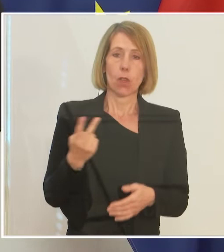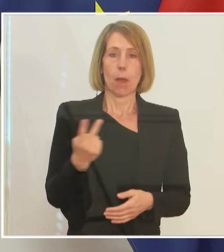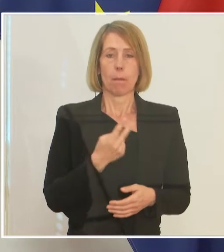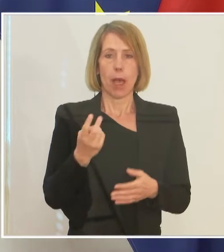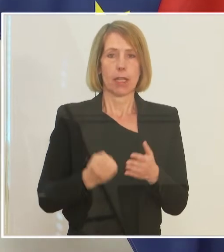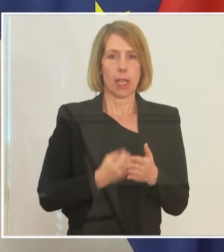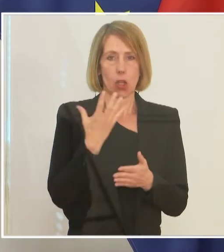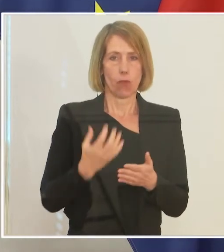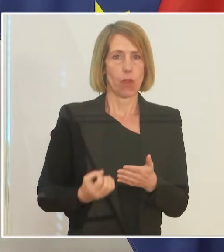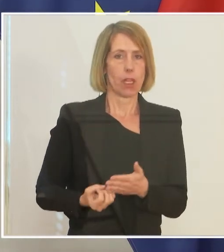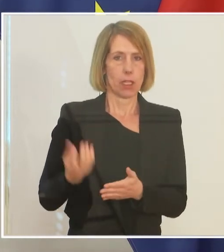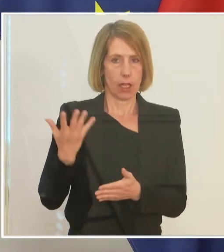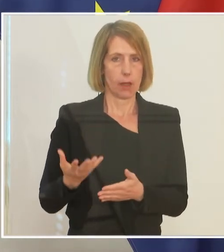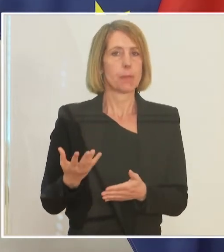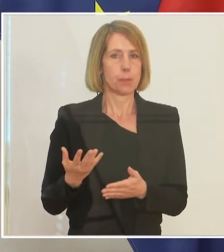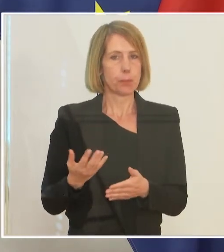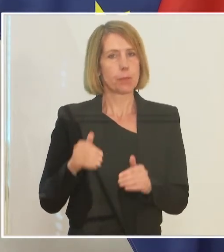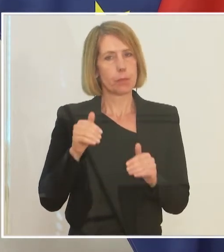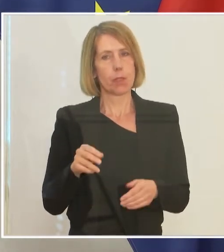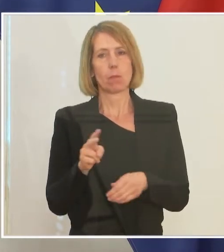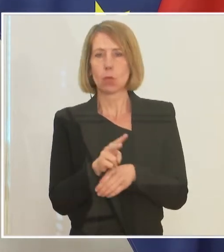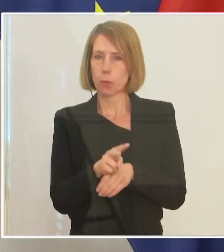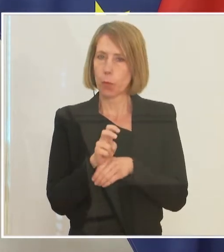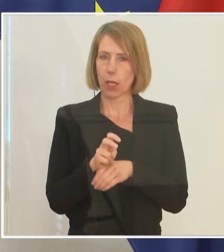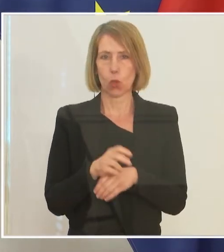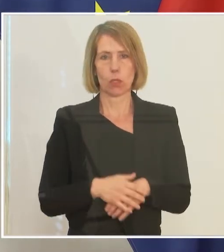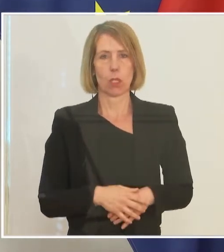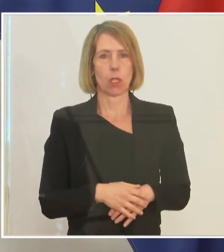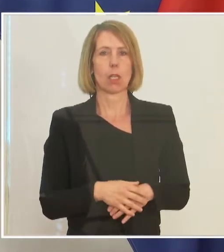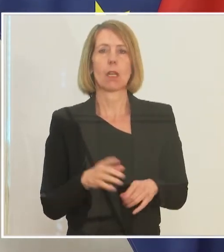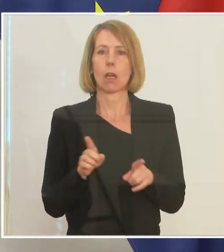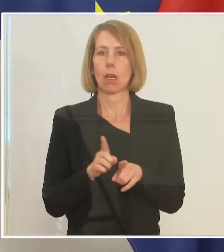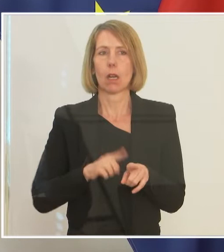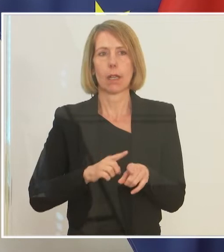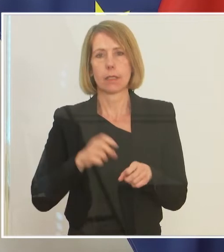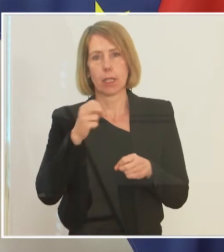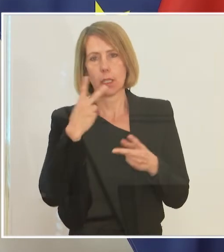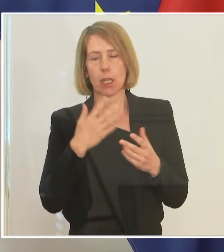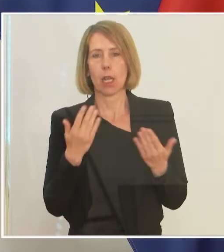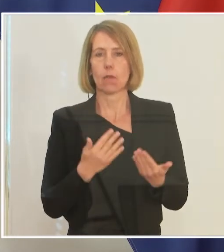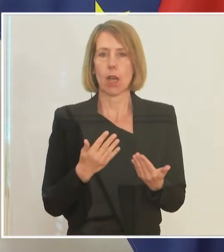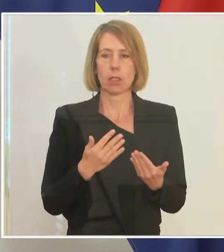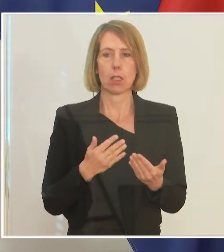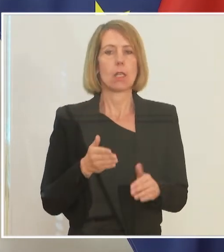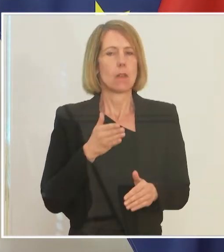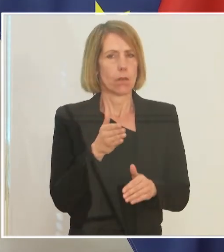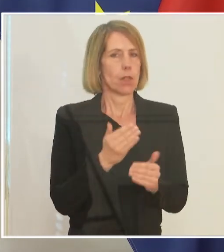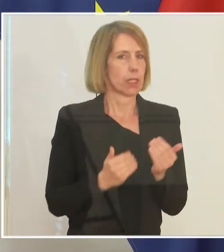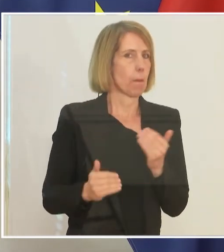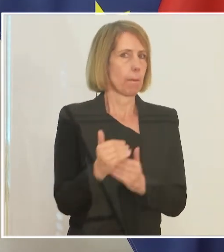berücksichtigt, weil es ist natürlich auch gleichzeitig klar, klar, es wird wieder mehr